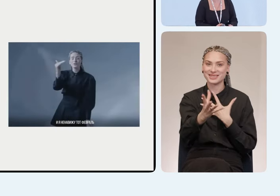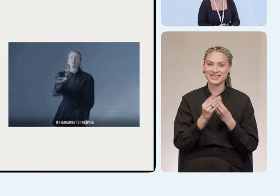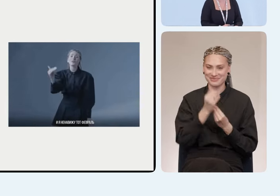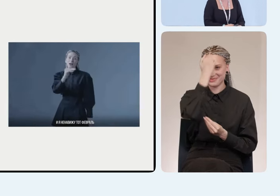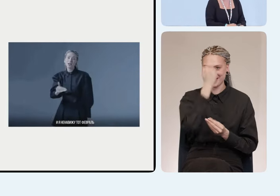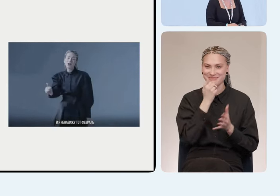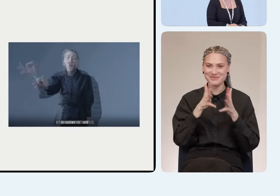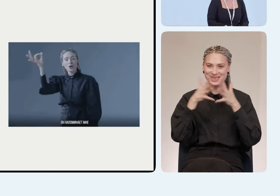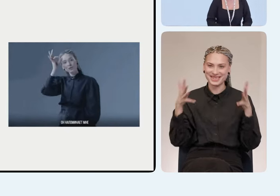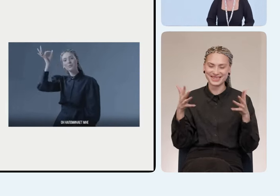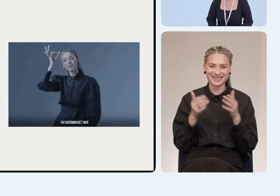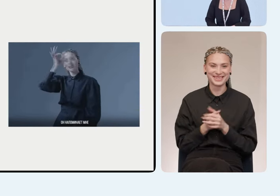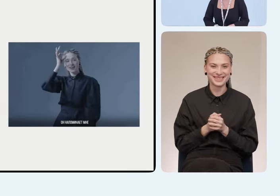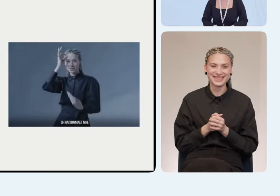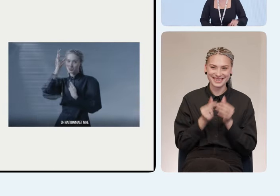вам огромное.